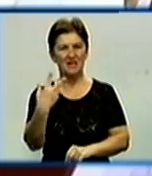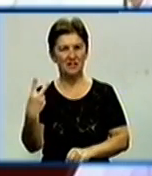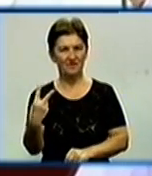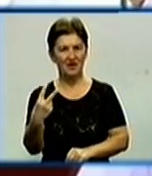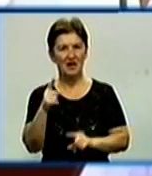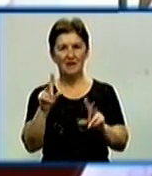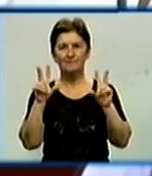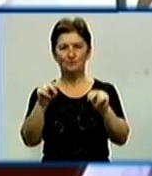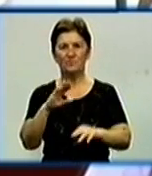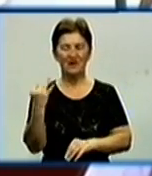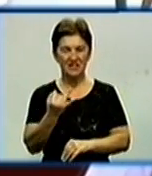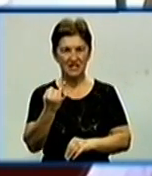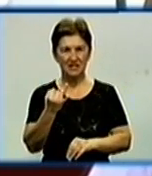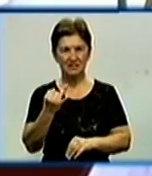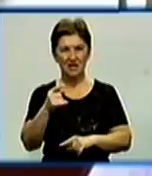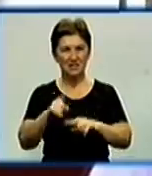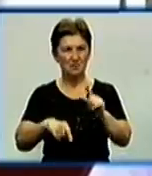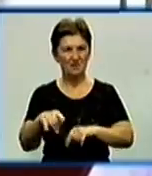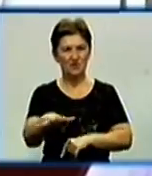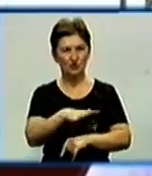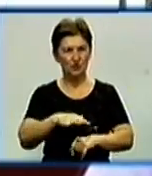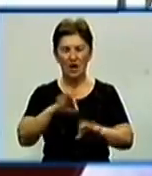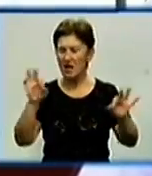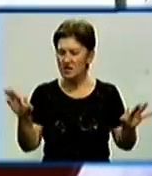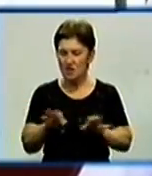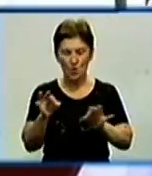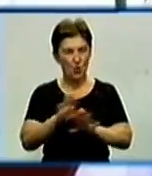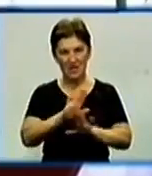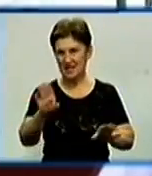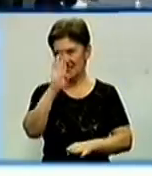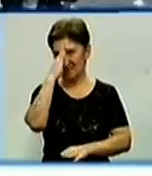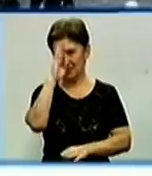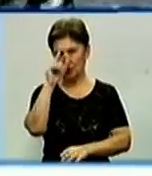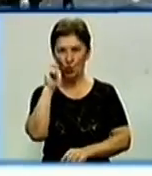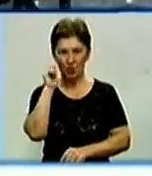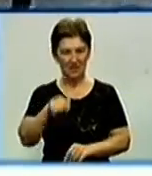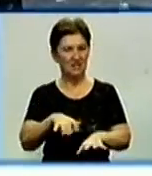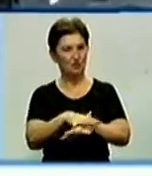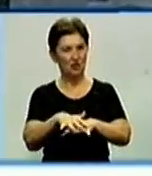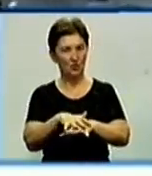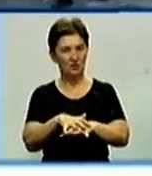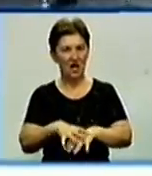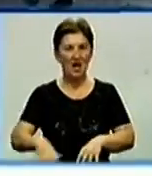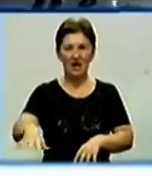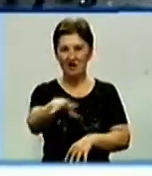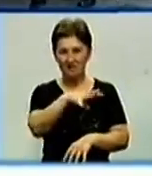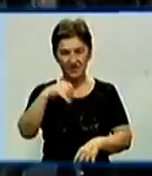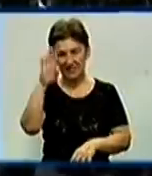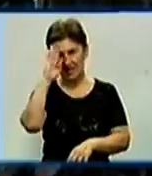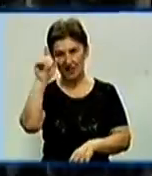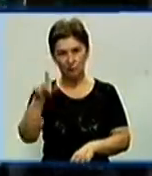свої обов'язки в інтересах співвітчизників. Присягаю ніколи не зрадити українському народові. Всі ці хлопці – студенти льотної академії